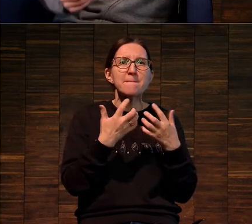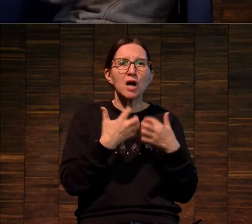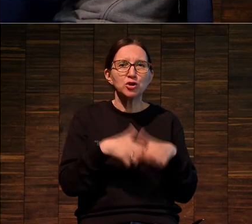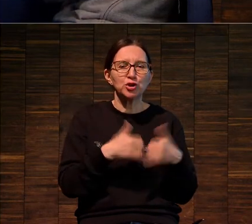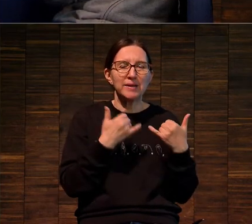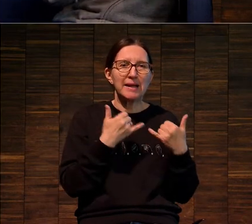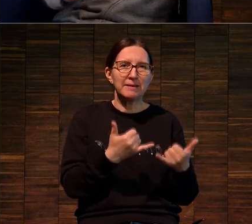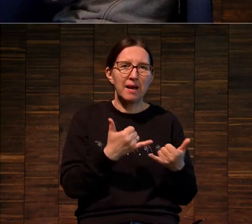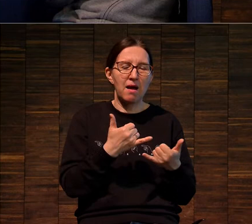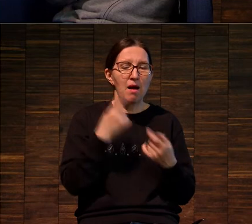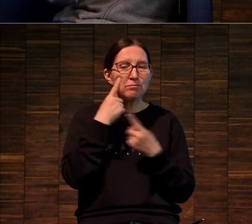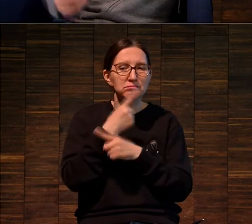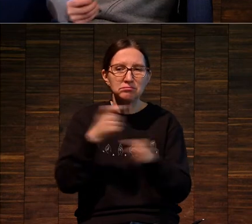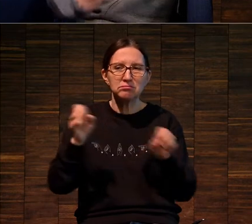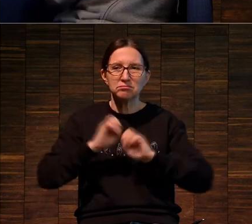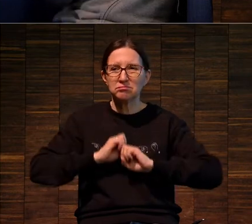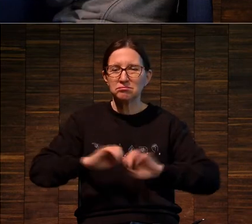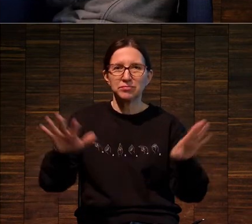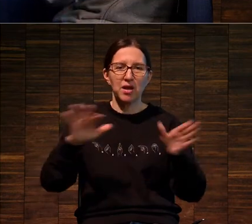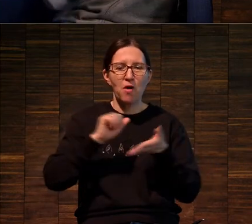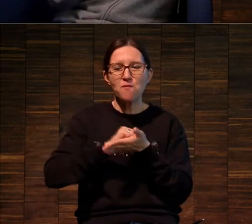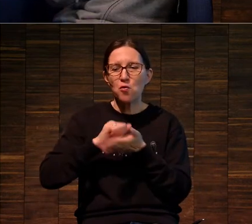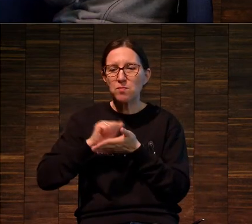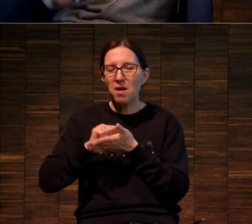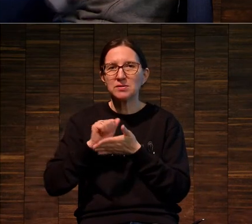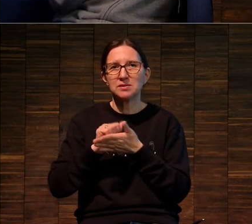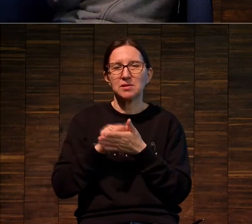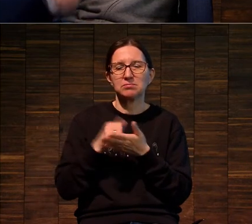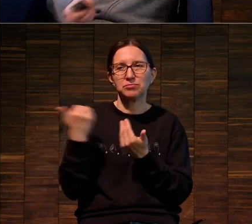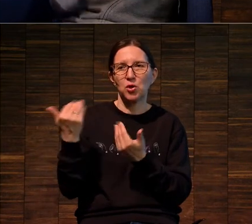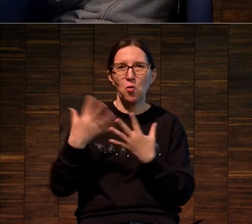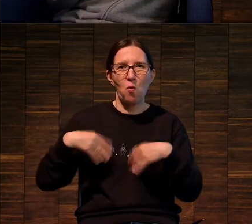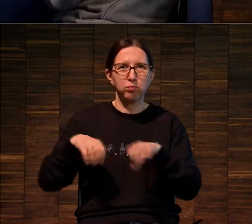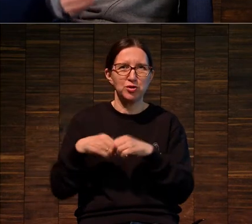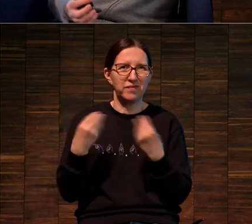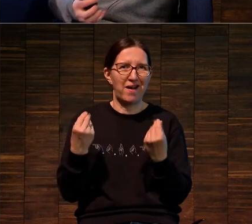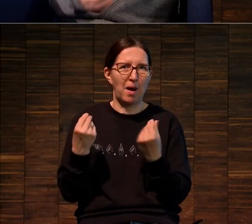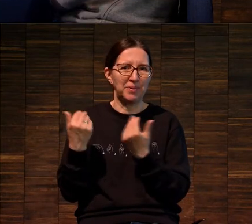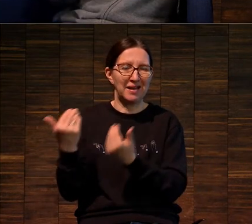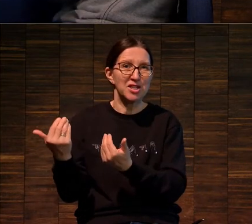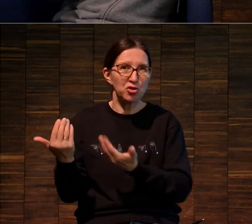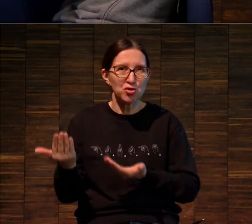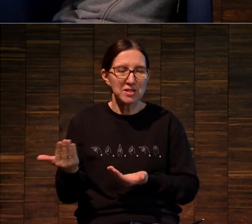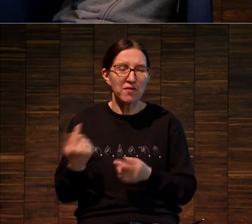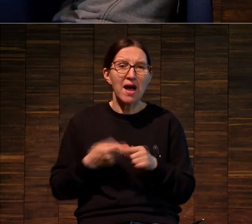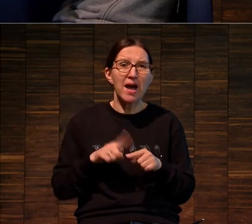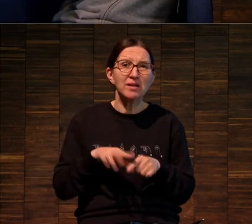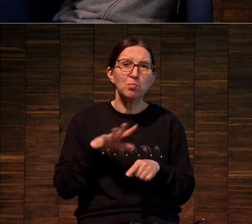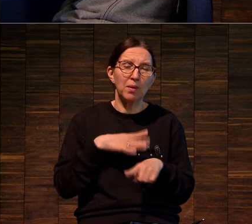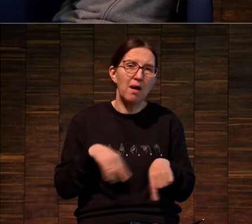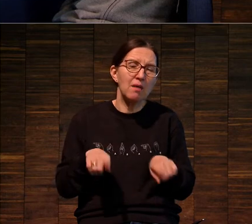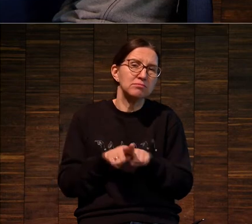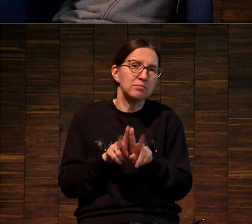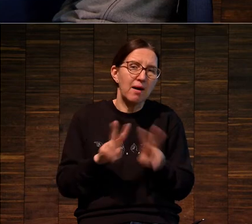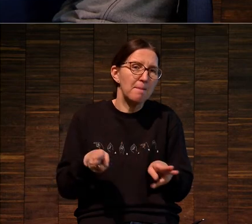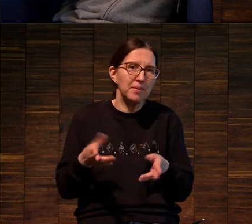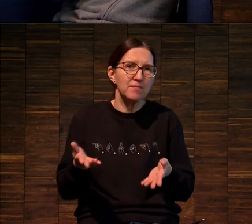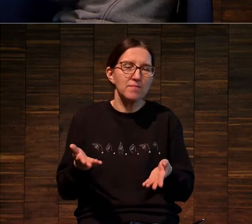информатизации капиталистического общества. То есть это была такая